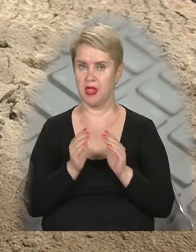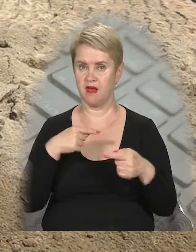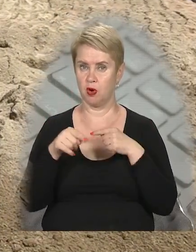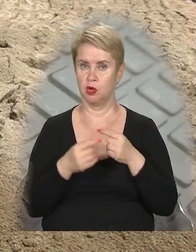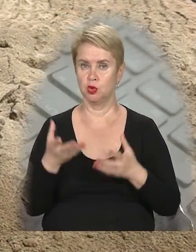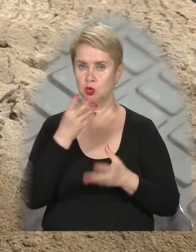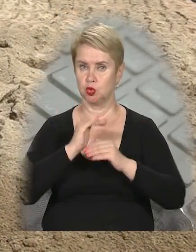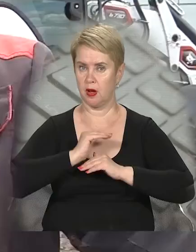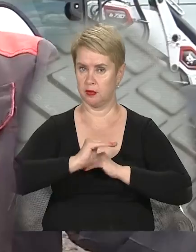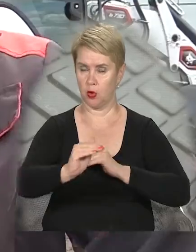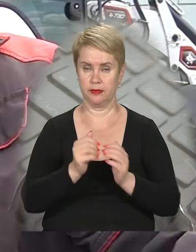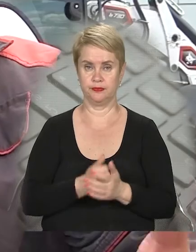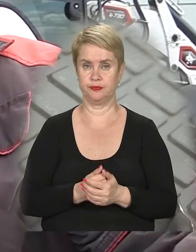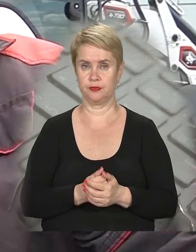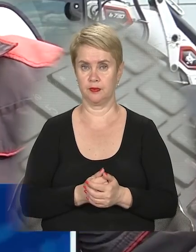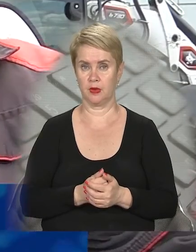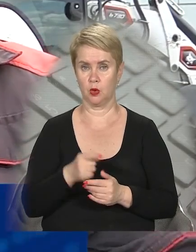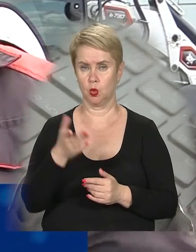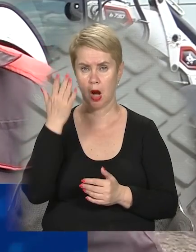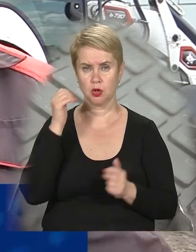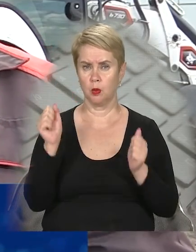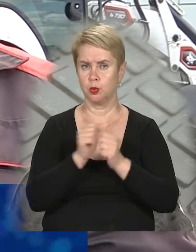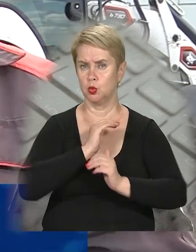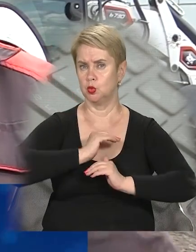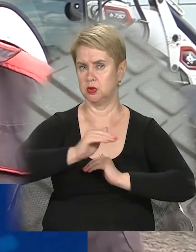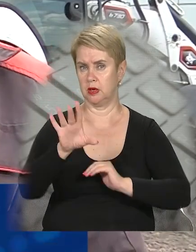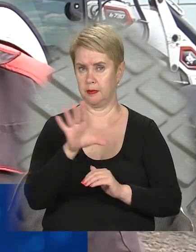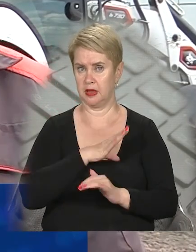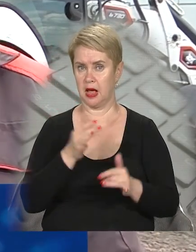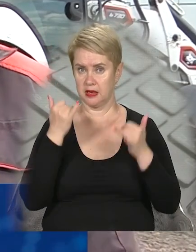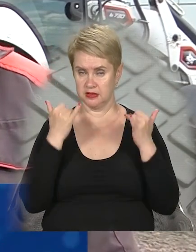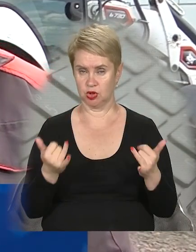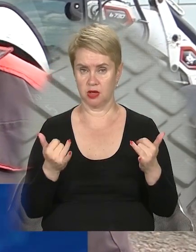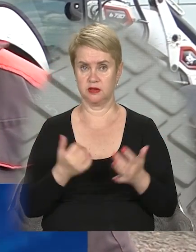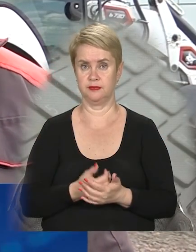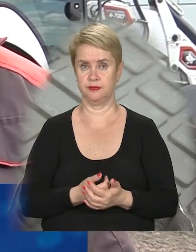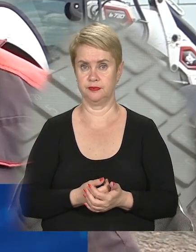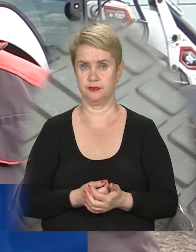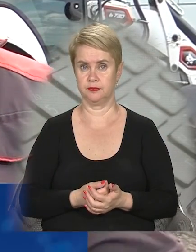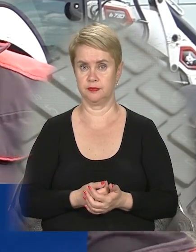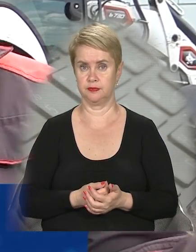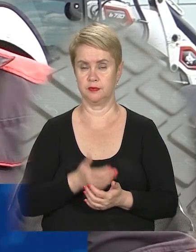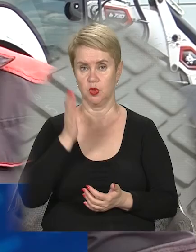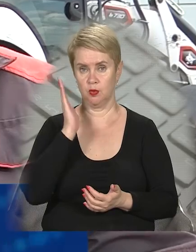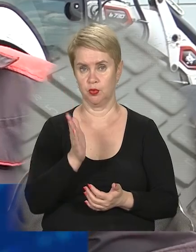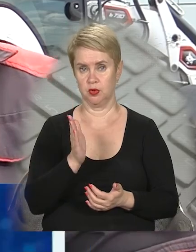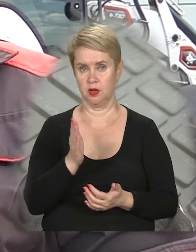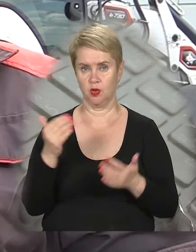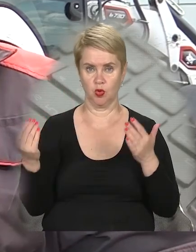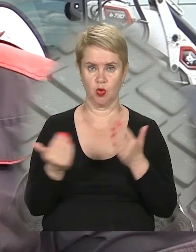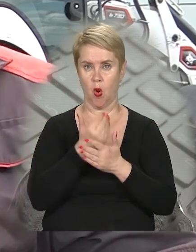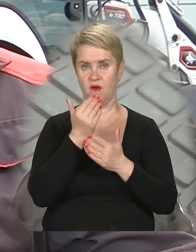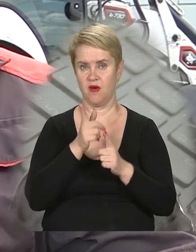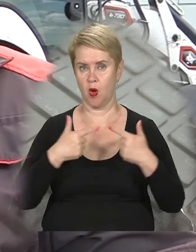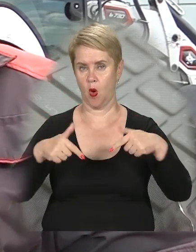зі штучним газоном. Пустирі тут був, а зараз тут буде, як би сказати, новий